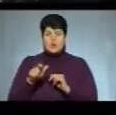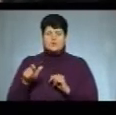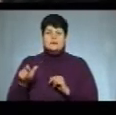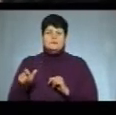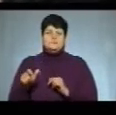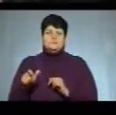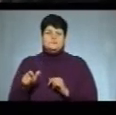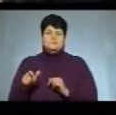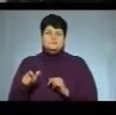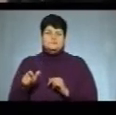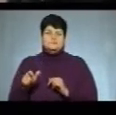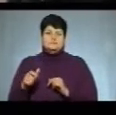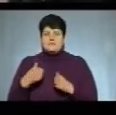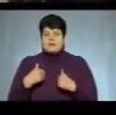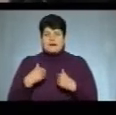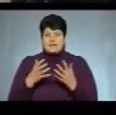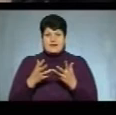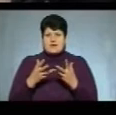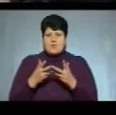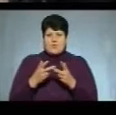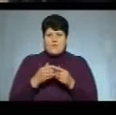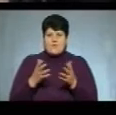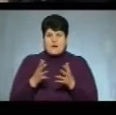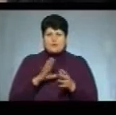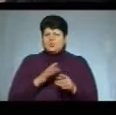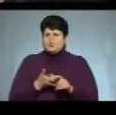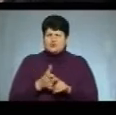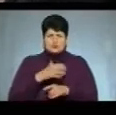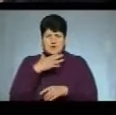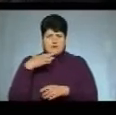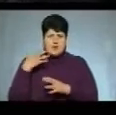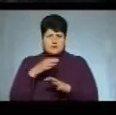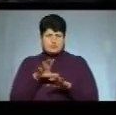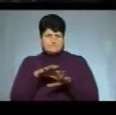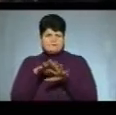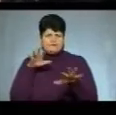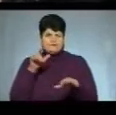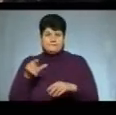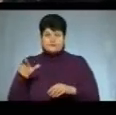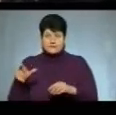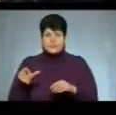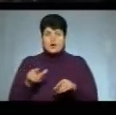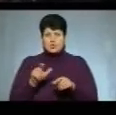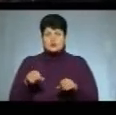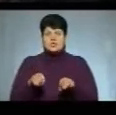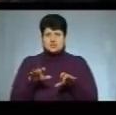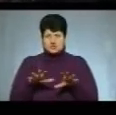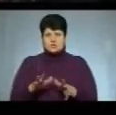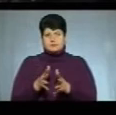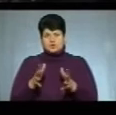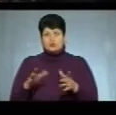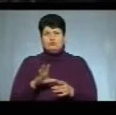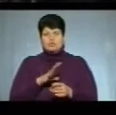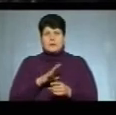Люди сказали, ну, я не рахував, але так було дуже багато. Ну, і люди рішили, щоб більшість, щоб була